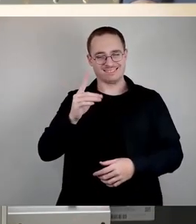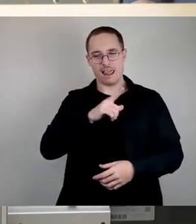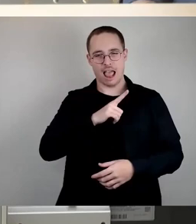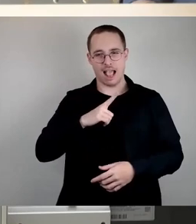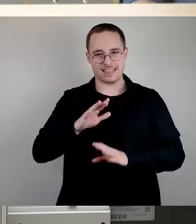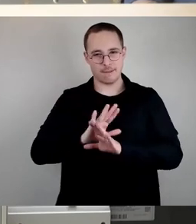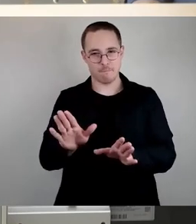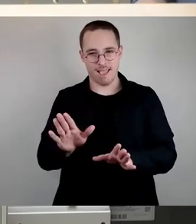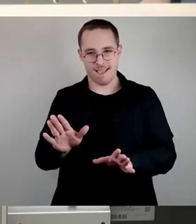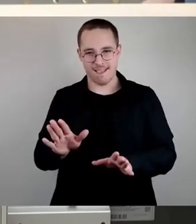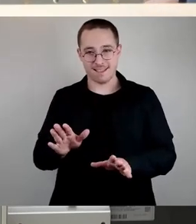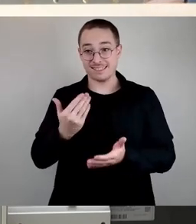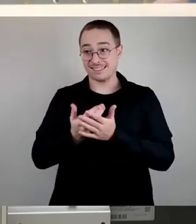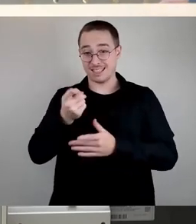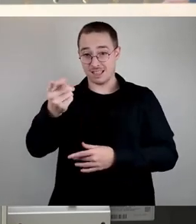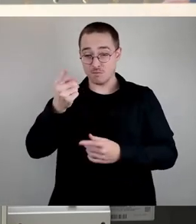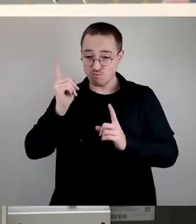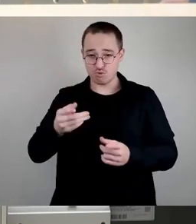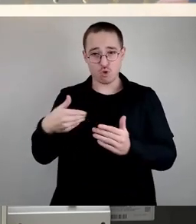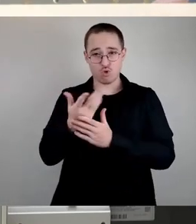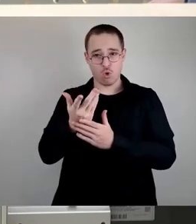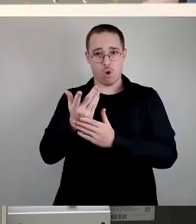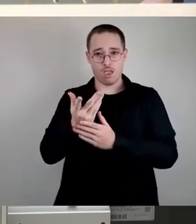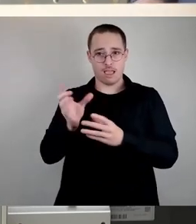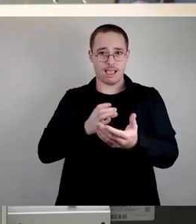Ersatzneubau geben soll und muss.